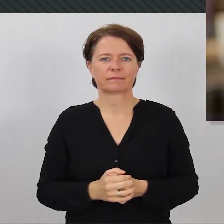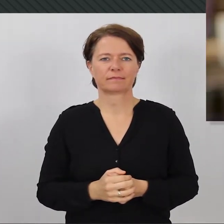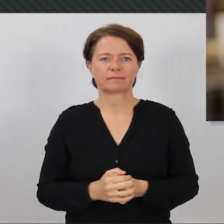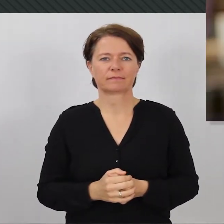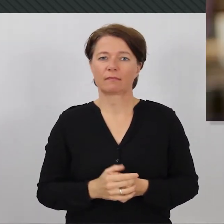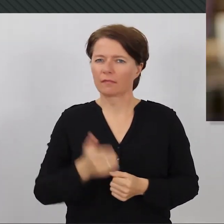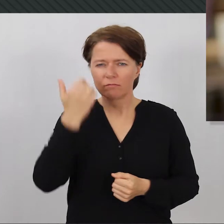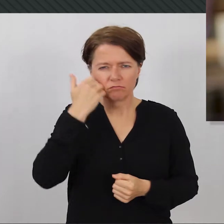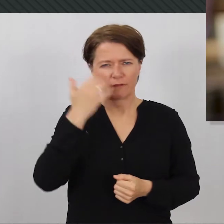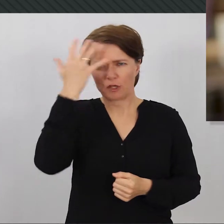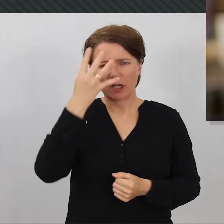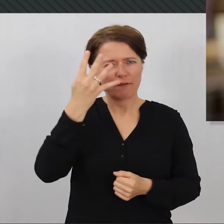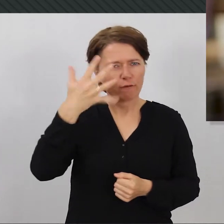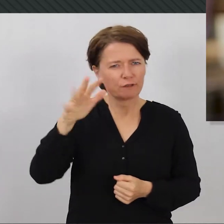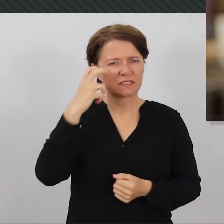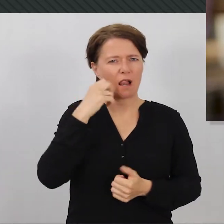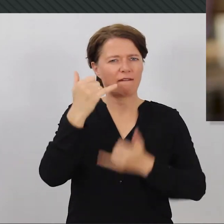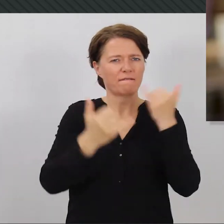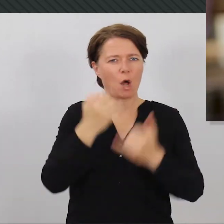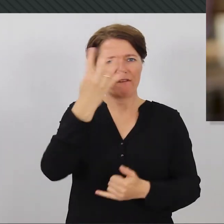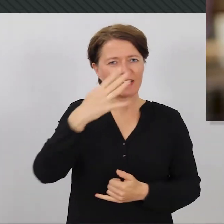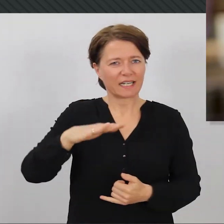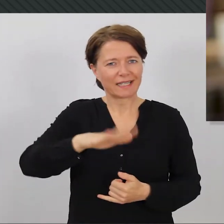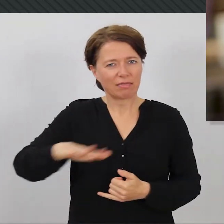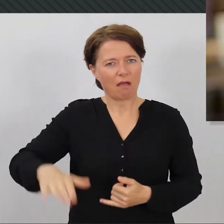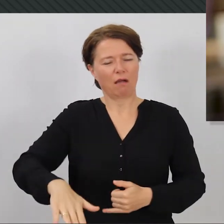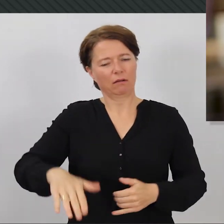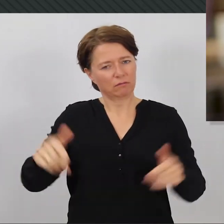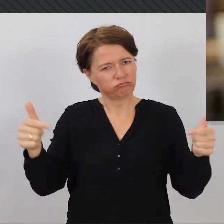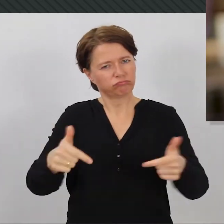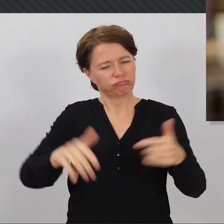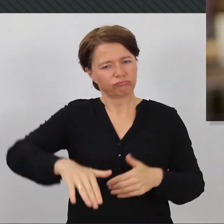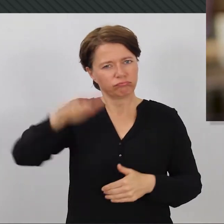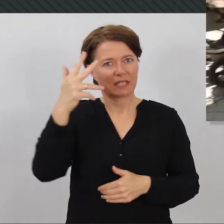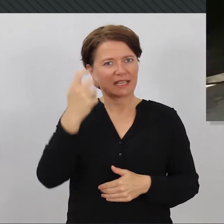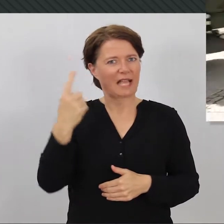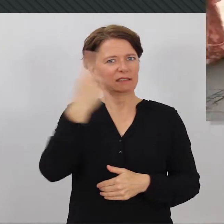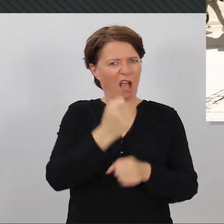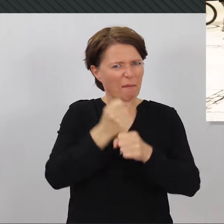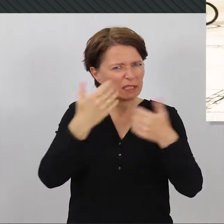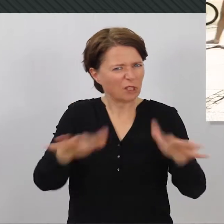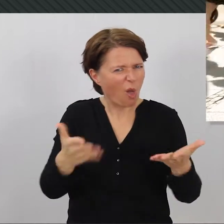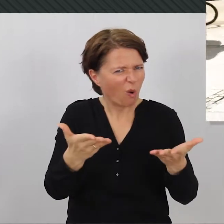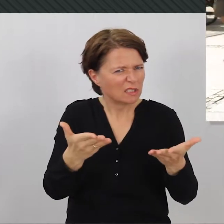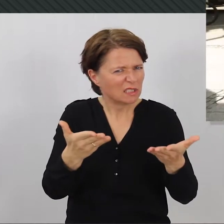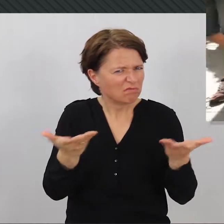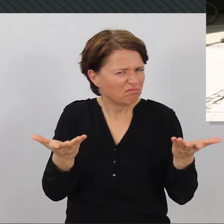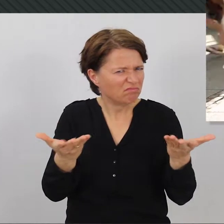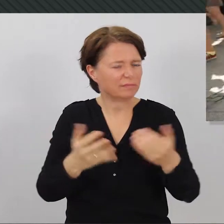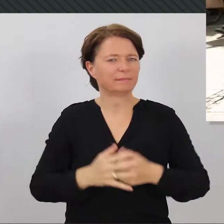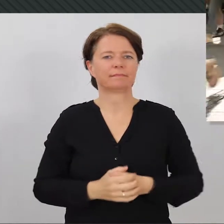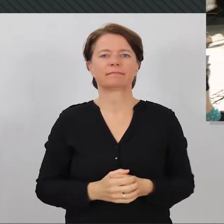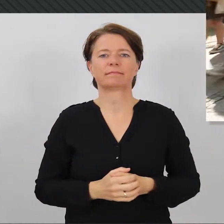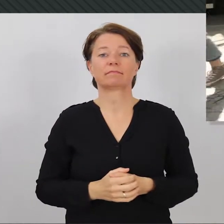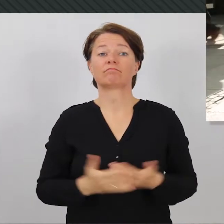Ich erzähle meiner 54-jährigen Frau, die für Kinder großgezogen hat, dass ich seit 30 Jahren langzeitarbeitslos war. Viele Menschen